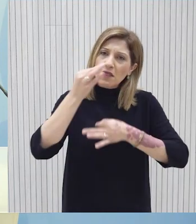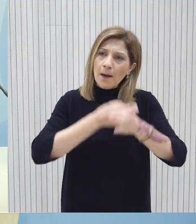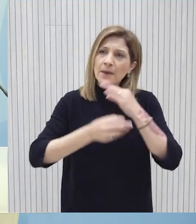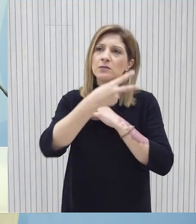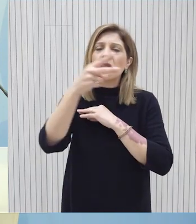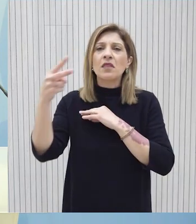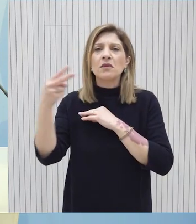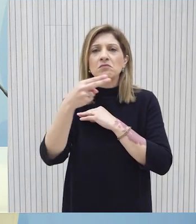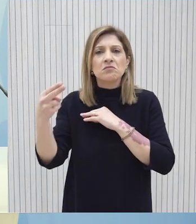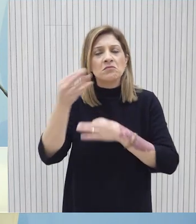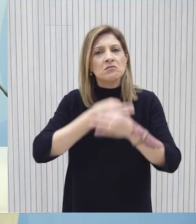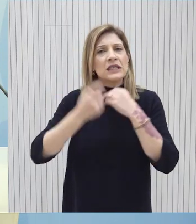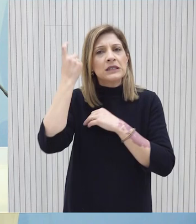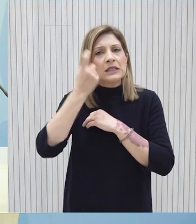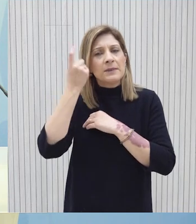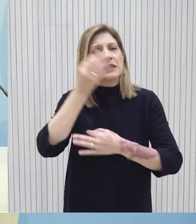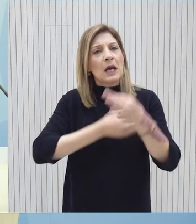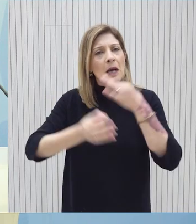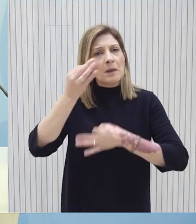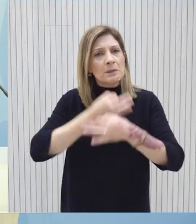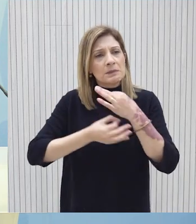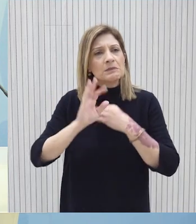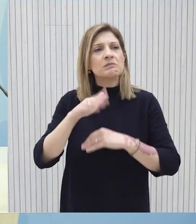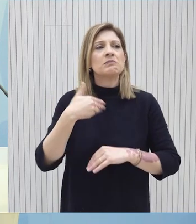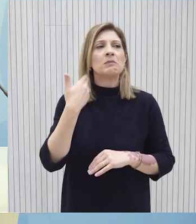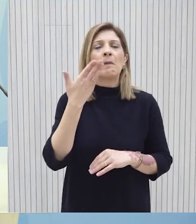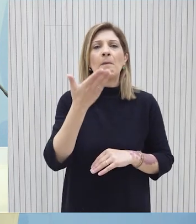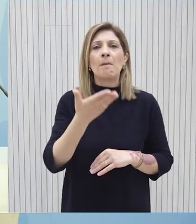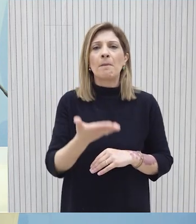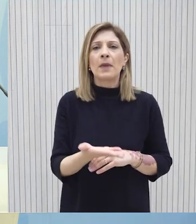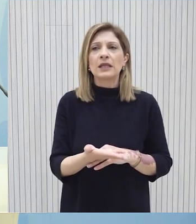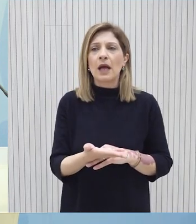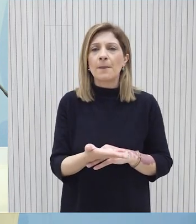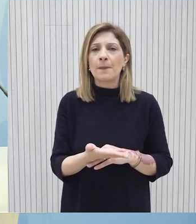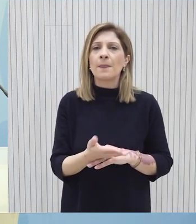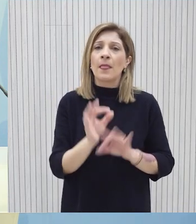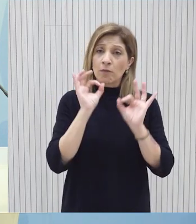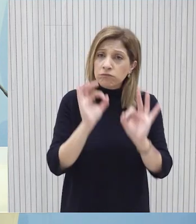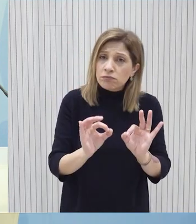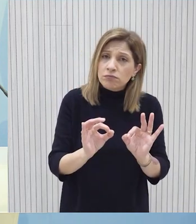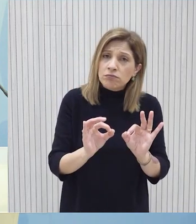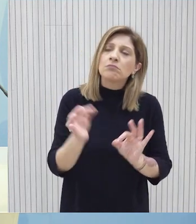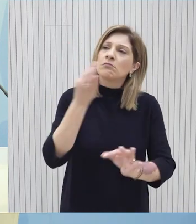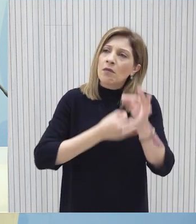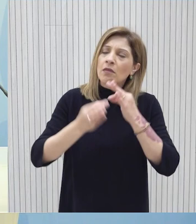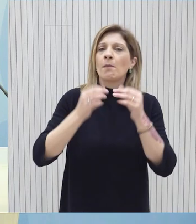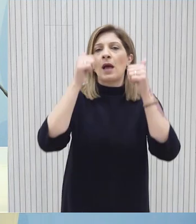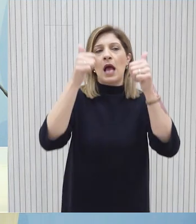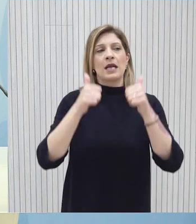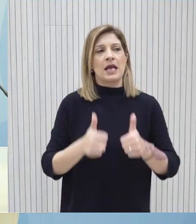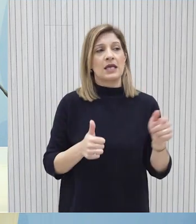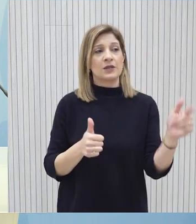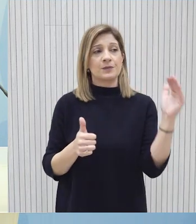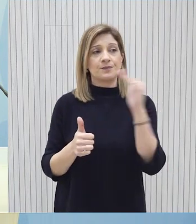δικούς του σχεδιασμούς τις δικές της σκέψεις και κατόπιν όταν υπάρξει η κατάληξη θα γίνουν και σχετικές ανακοινώσεις